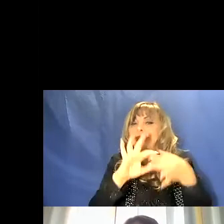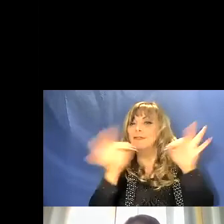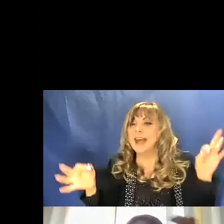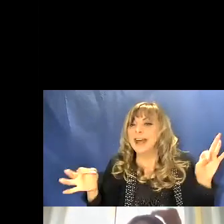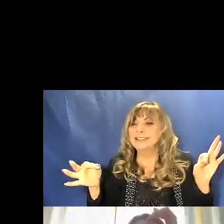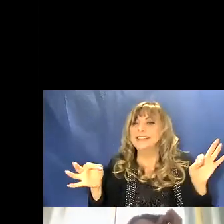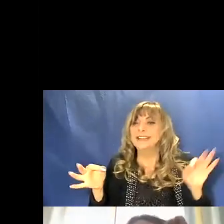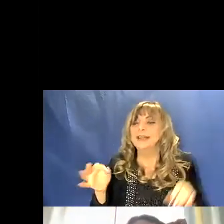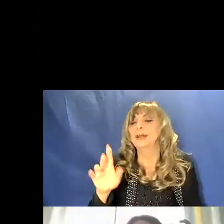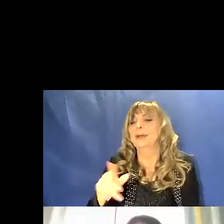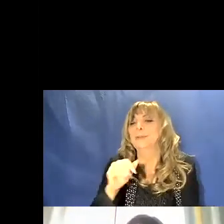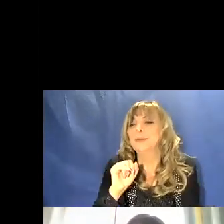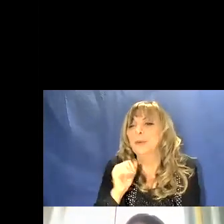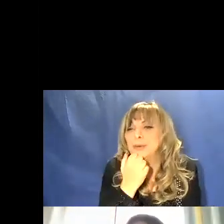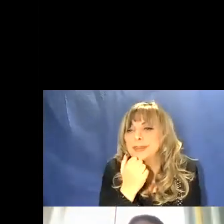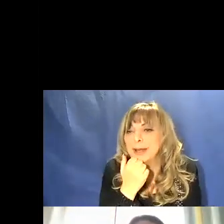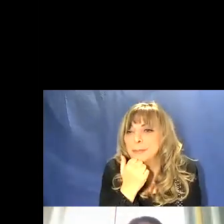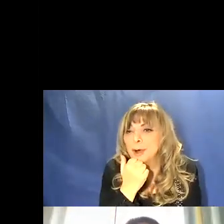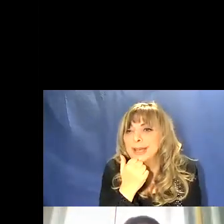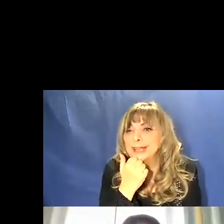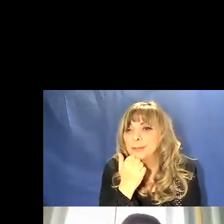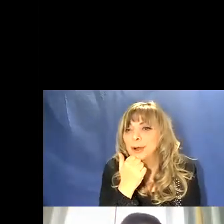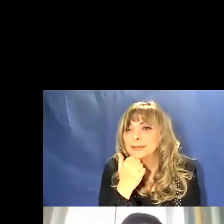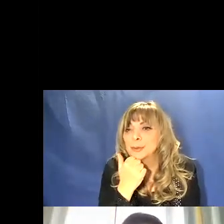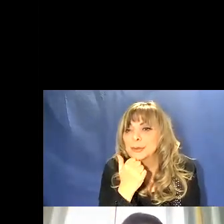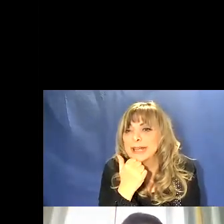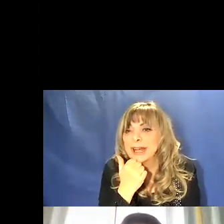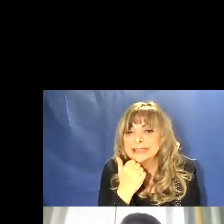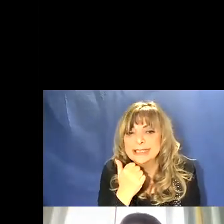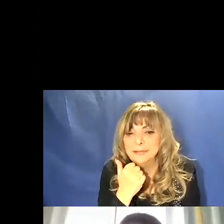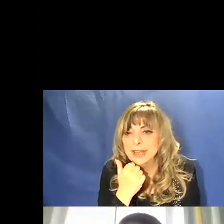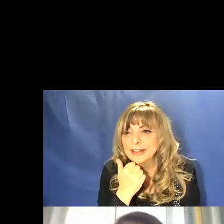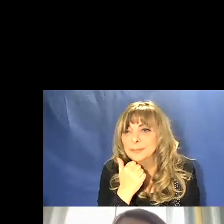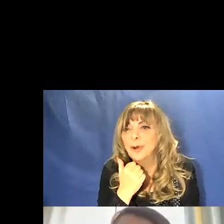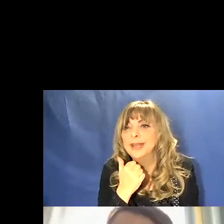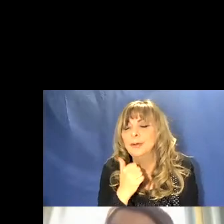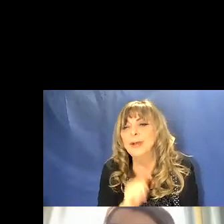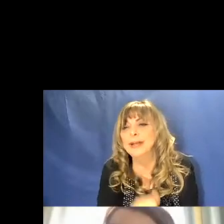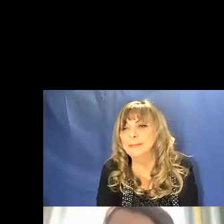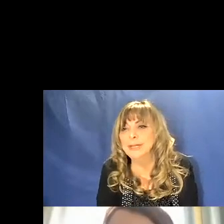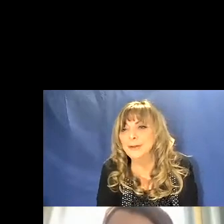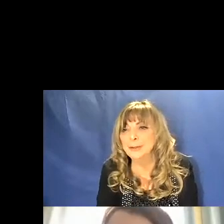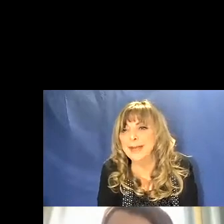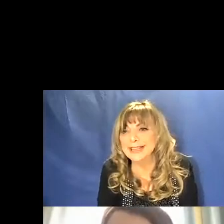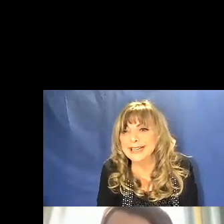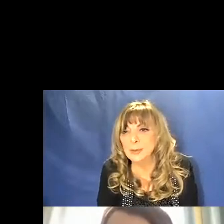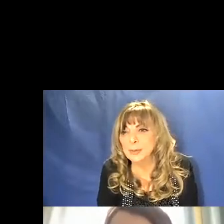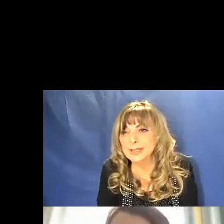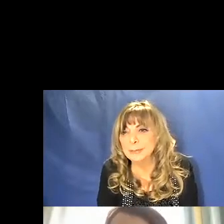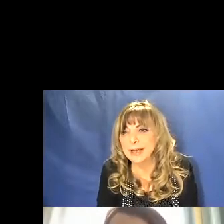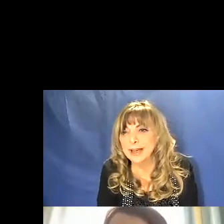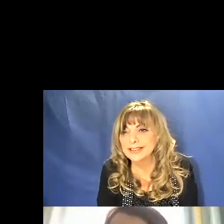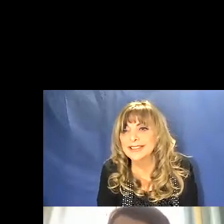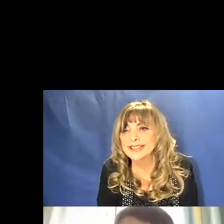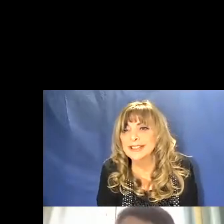Un altro oggetto interessante, sempre in Orione. Silvia, puoi un attimino ripetere l